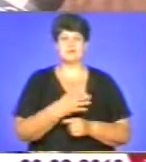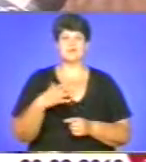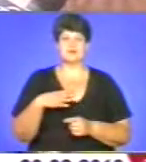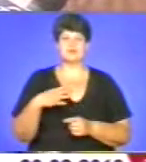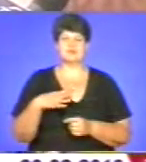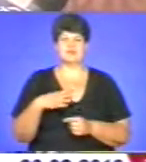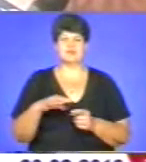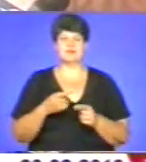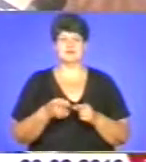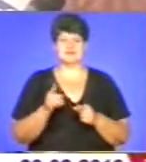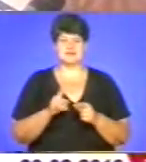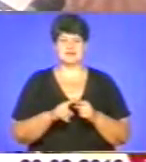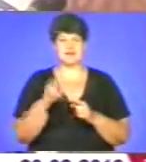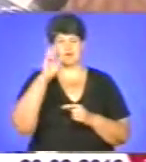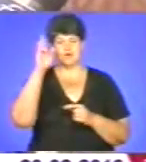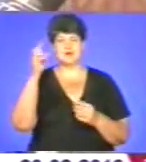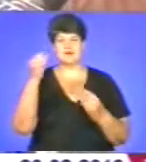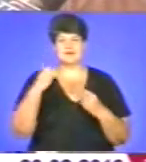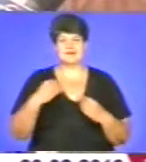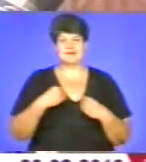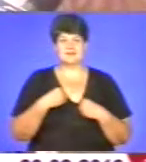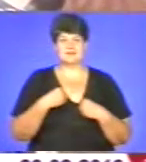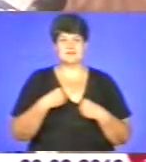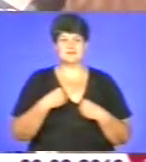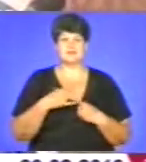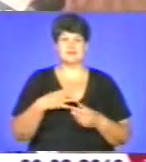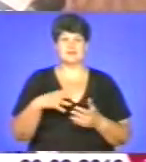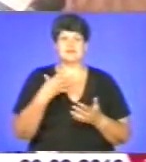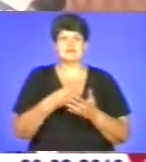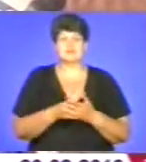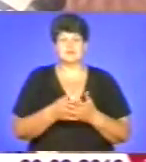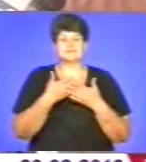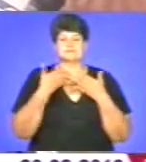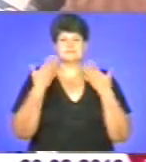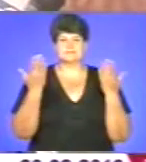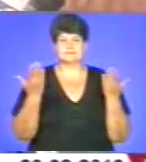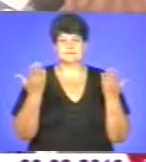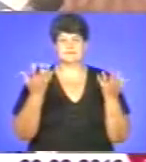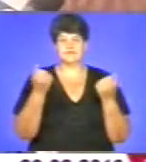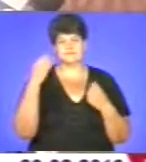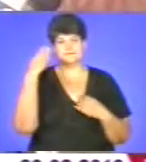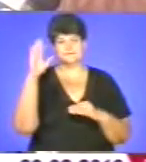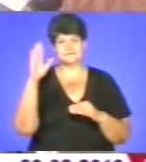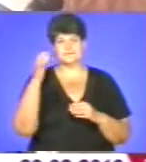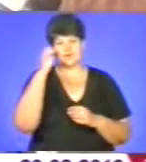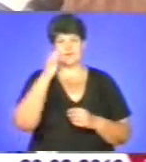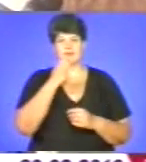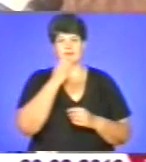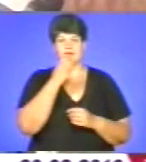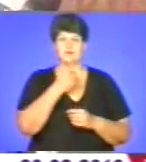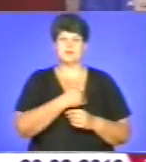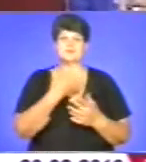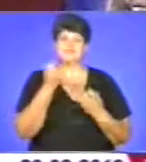то, і Богдав так шуху. Чекали на своє, каже? Має. Та й Богу дякувати, хотіли б ще